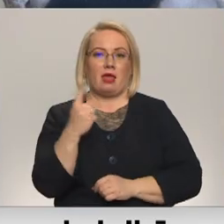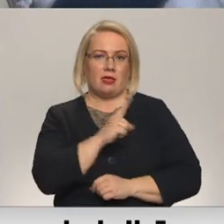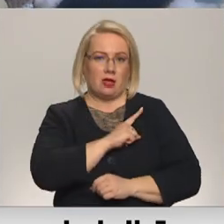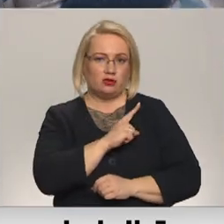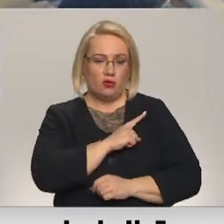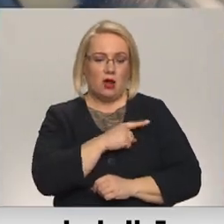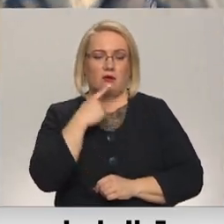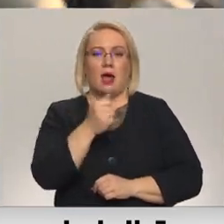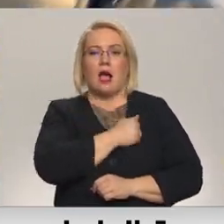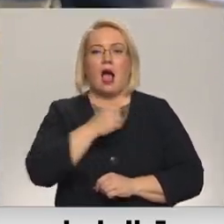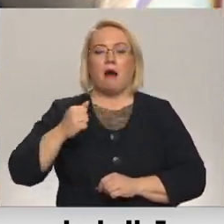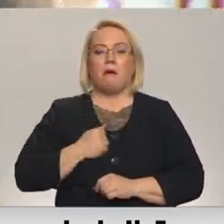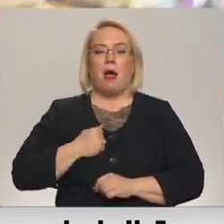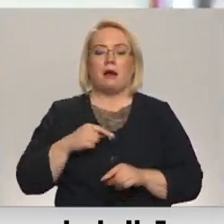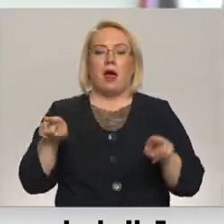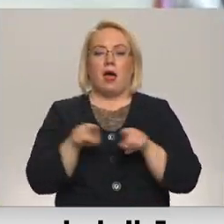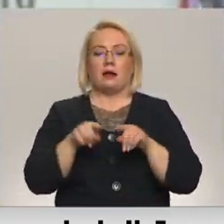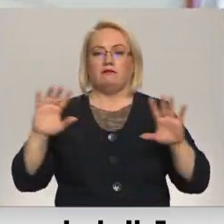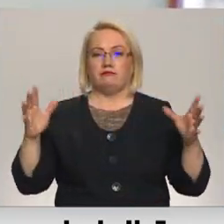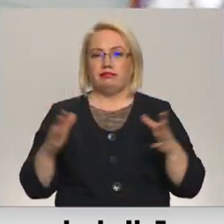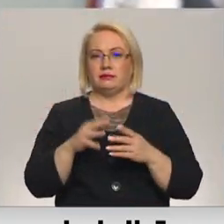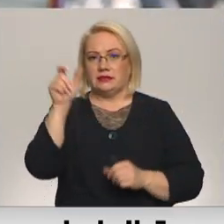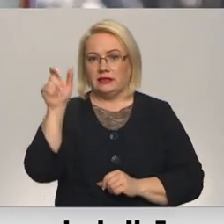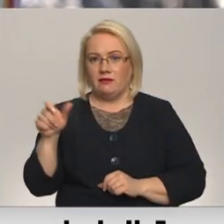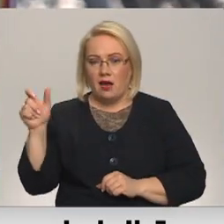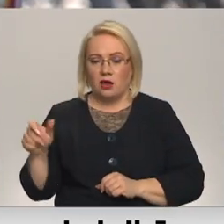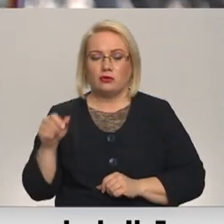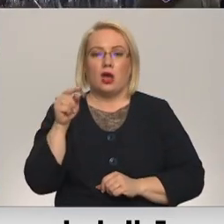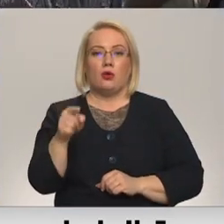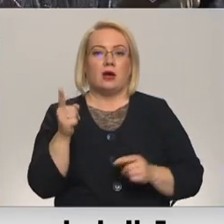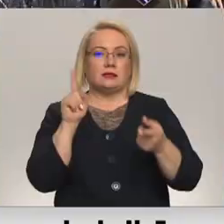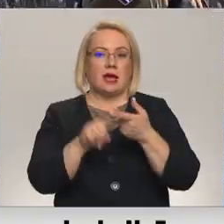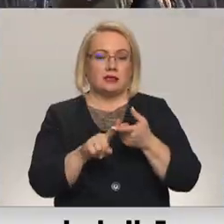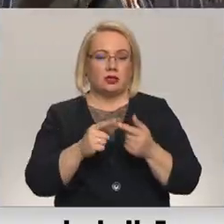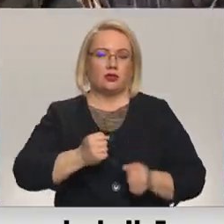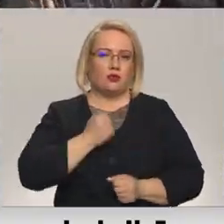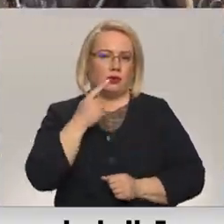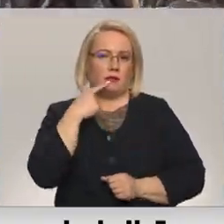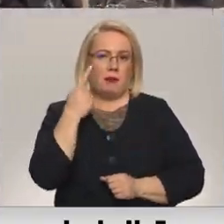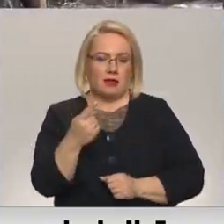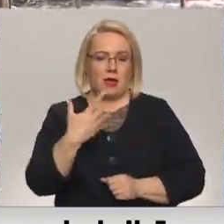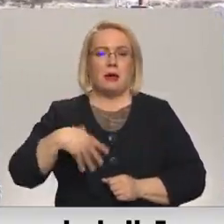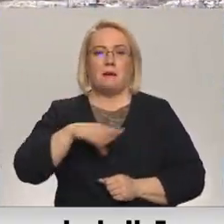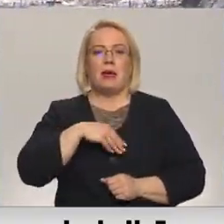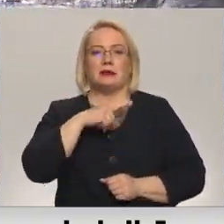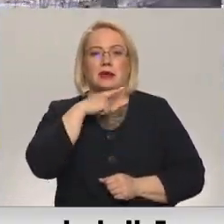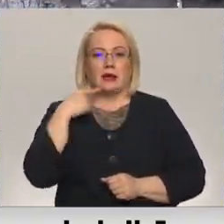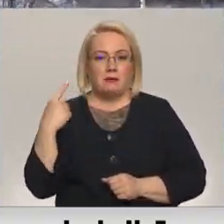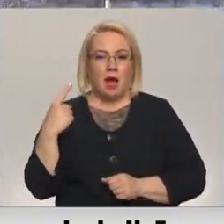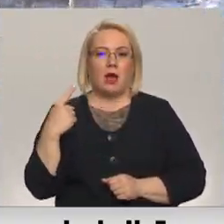Bruņotie spēki arī ir samazinājās savus cilvēkus. Ar ko tas saistīs, man grūti teikt. Mēs gribētu,